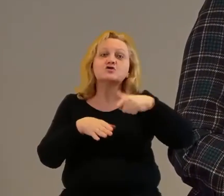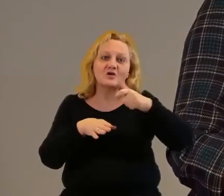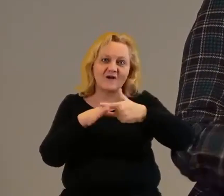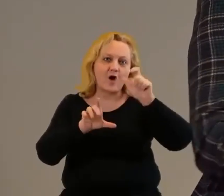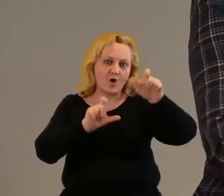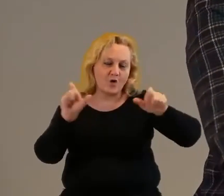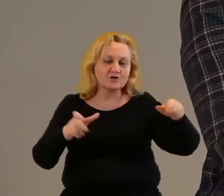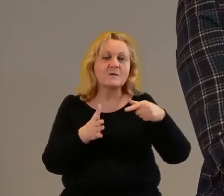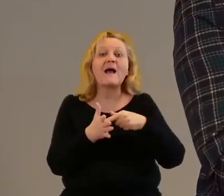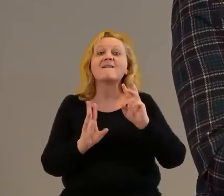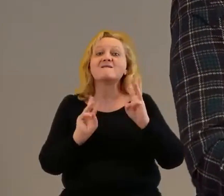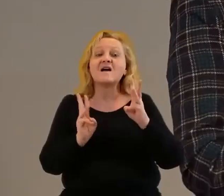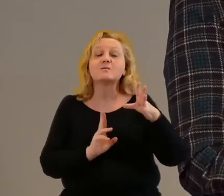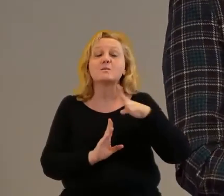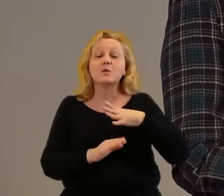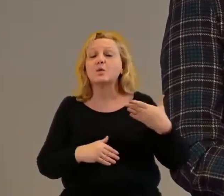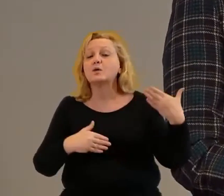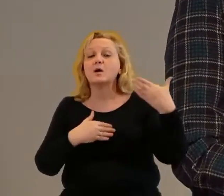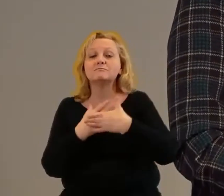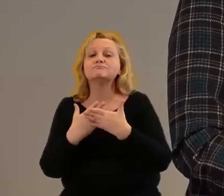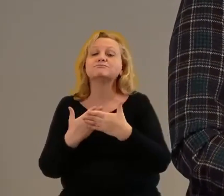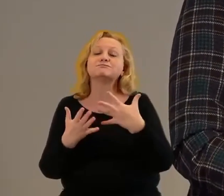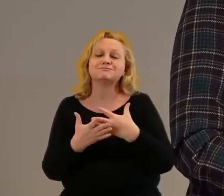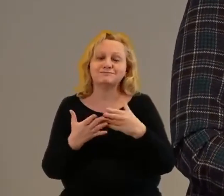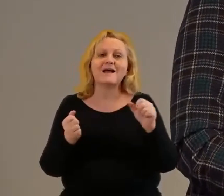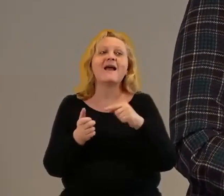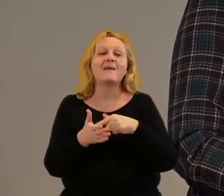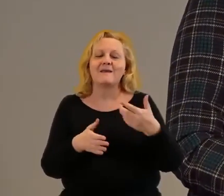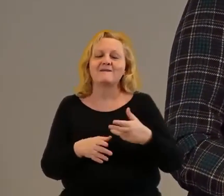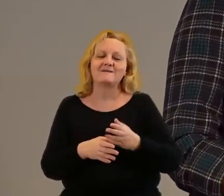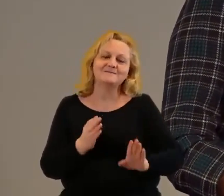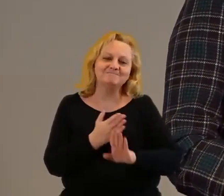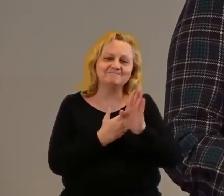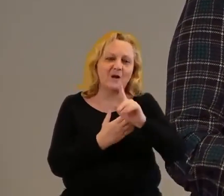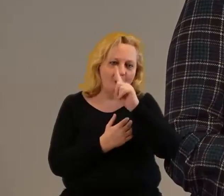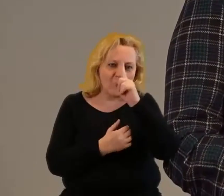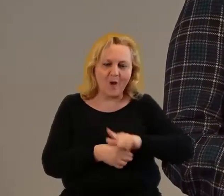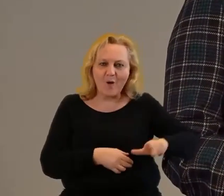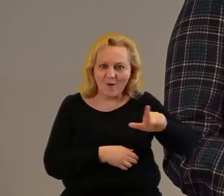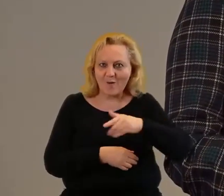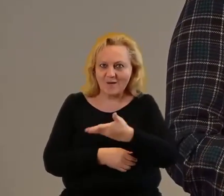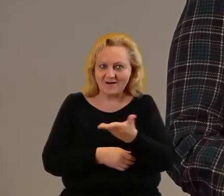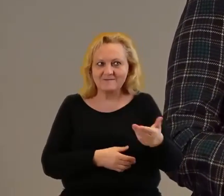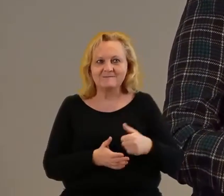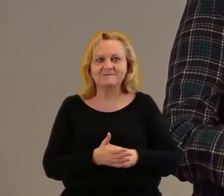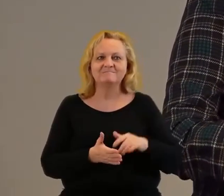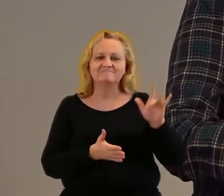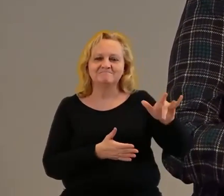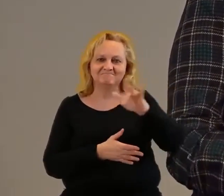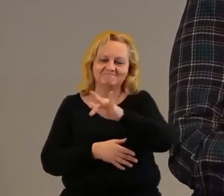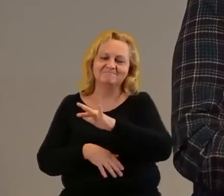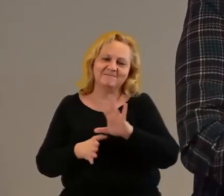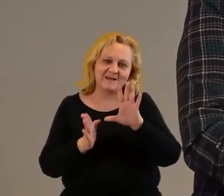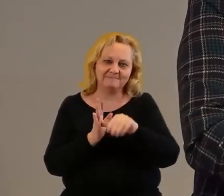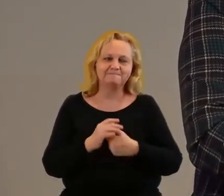Te warsztaty kończyły się występami dla społeczności lokalnych w świetlicach wiejskich.